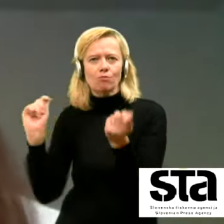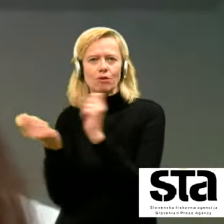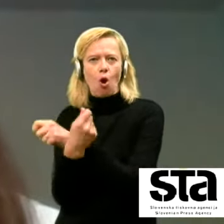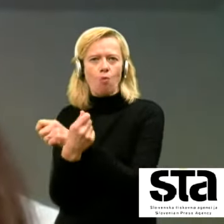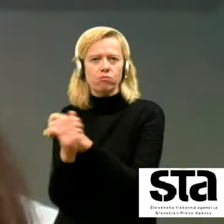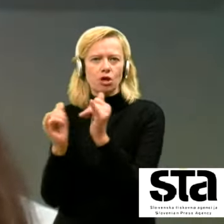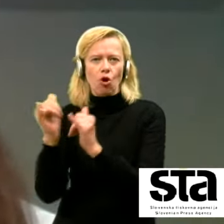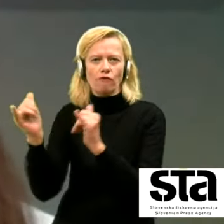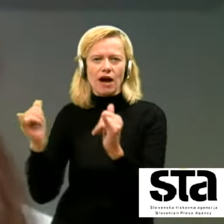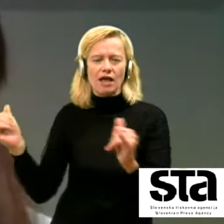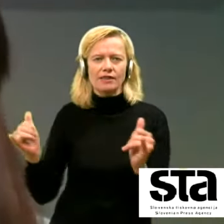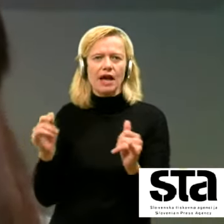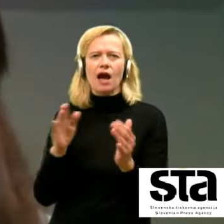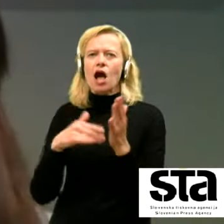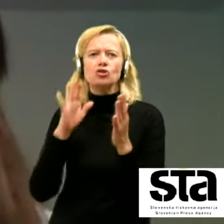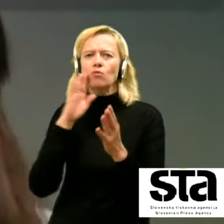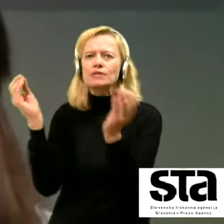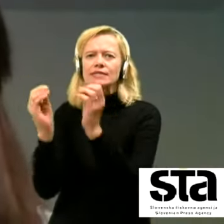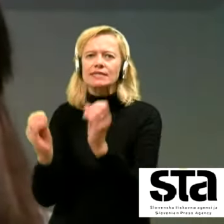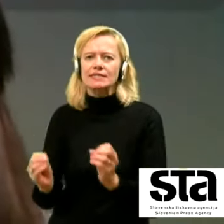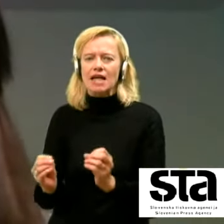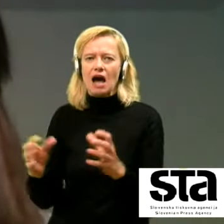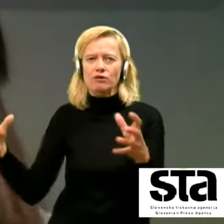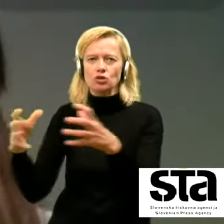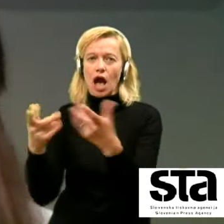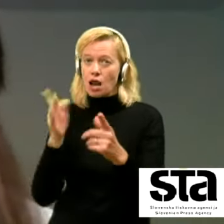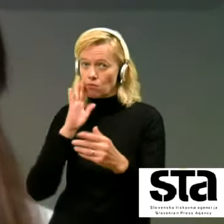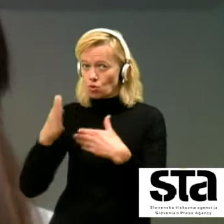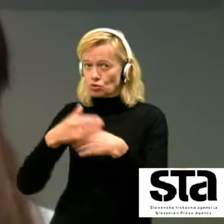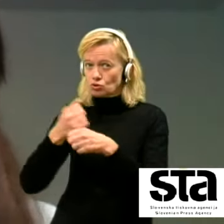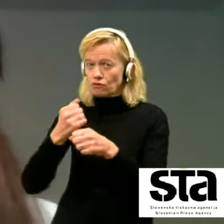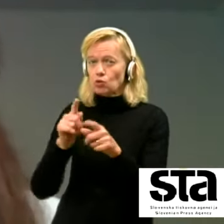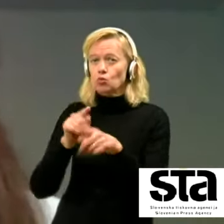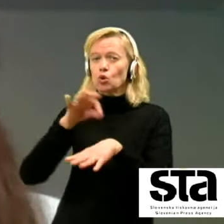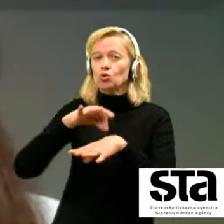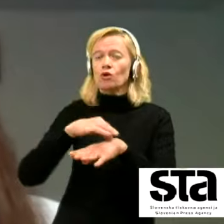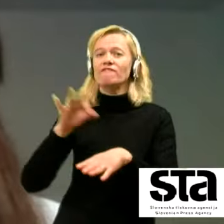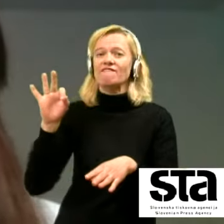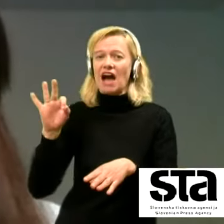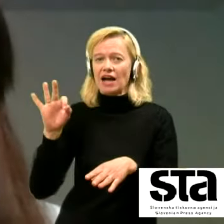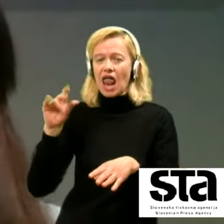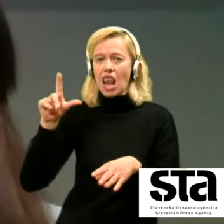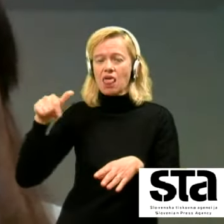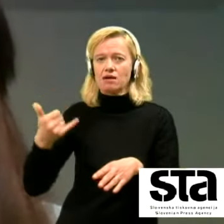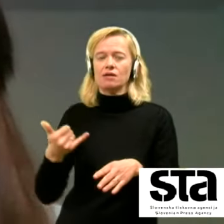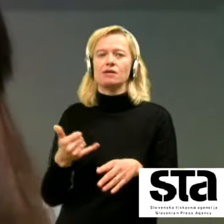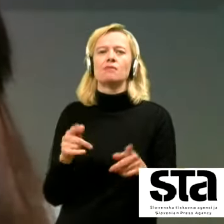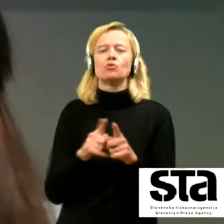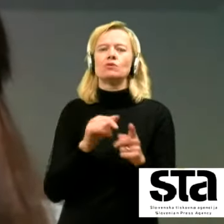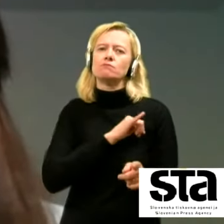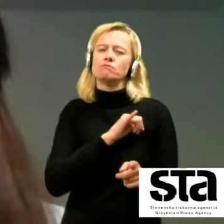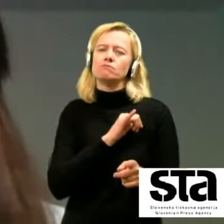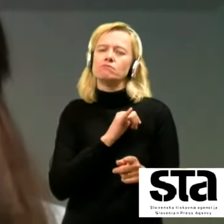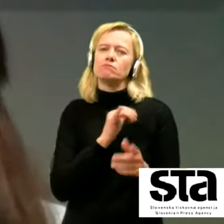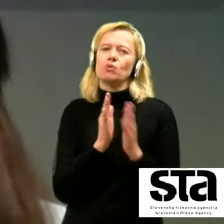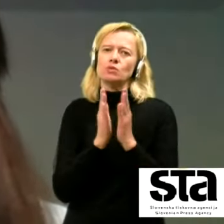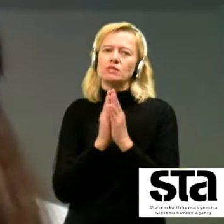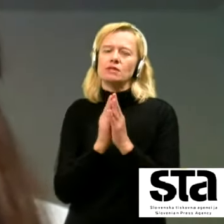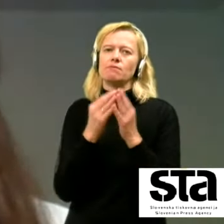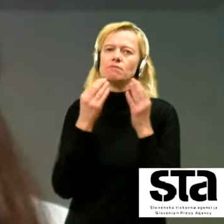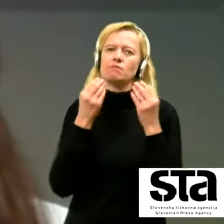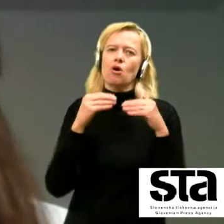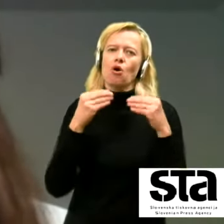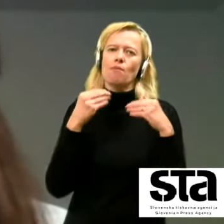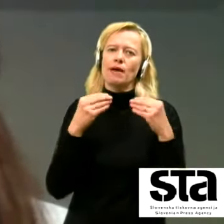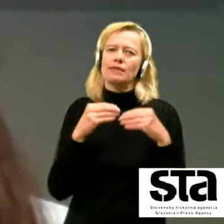posestava te skupine in ali bo v njej sodeloval tudi gospod Papangel. Prosila bi pa tudi za komentar na to preiskavo KPK,